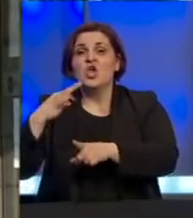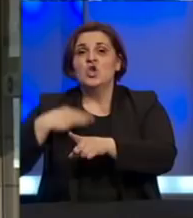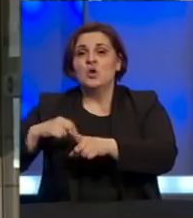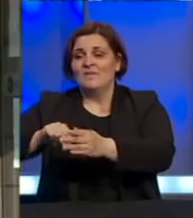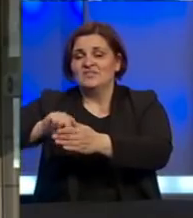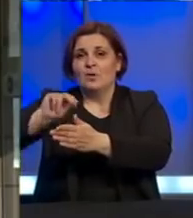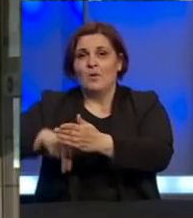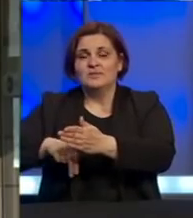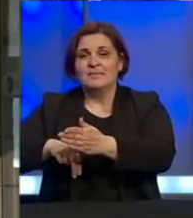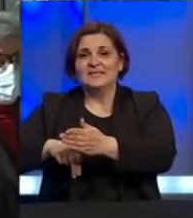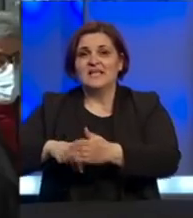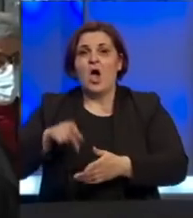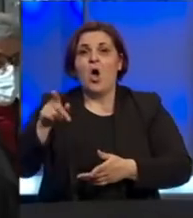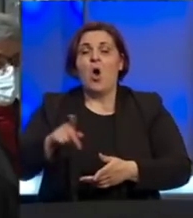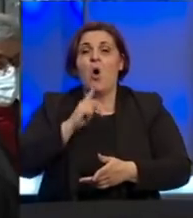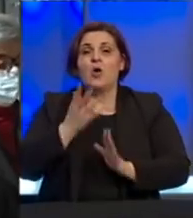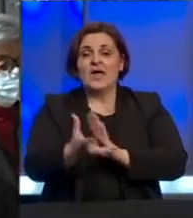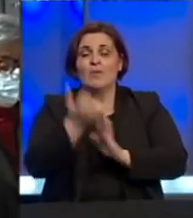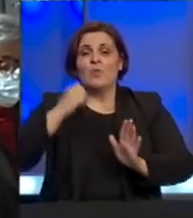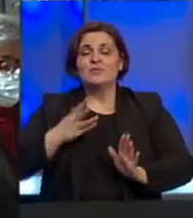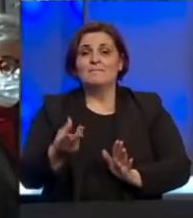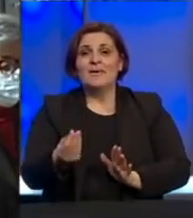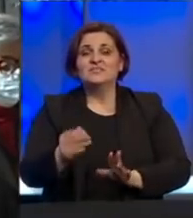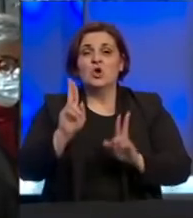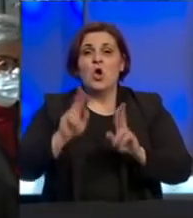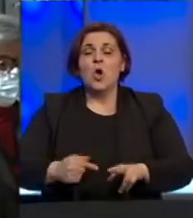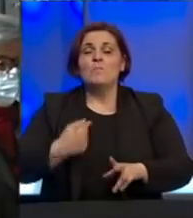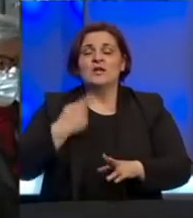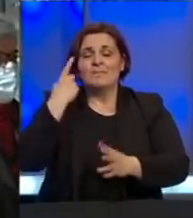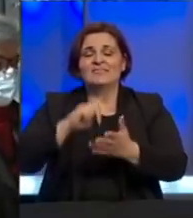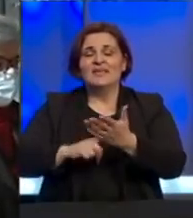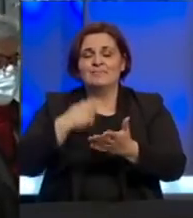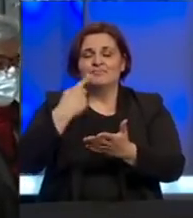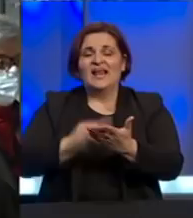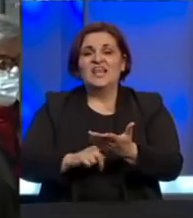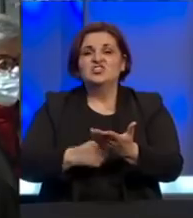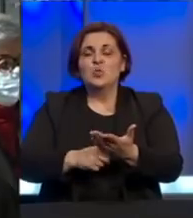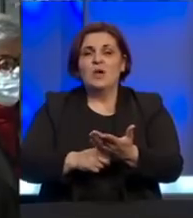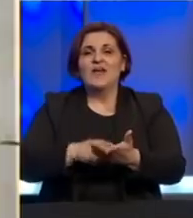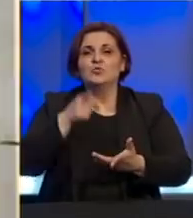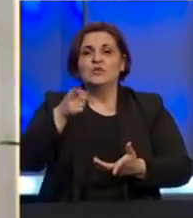potpisati Onaj ko podiže mirovinu mora imati i osobnu kartu umirovljenika